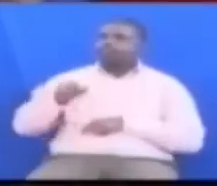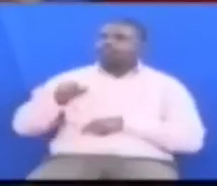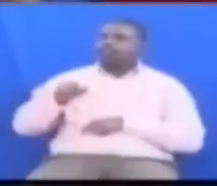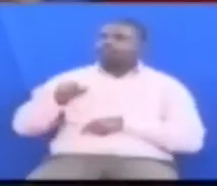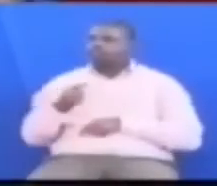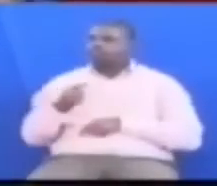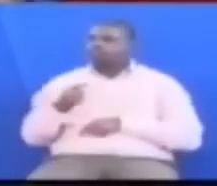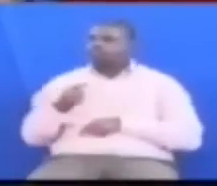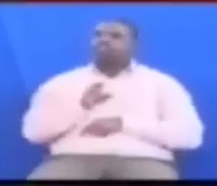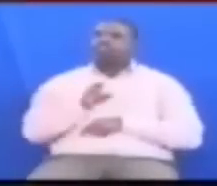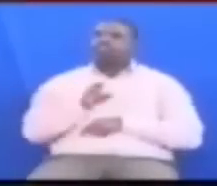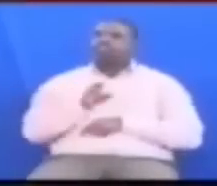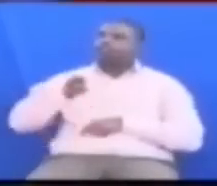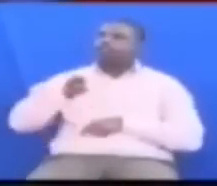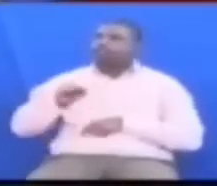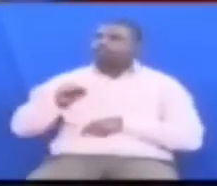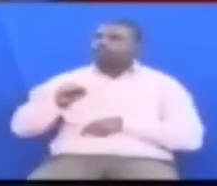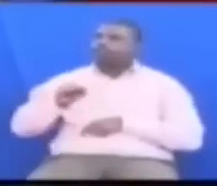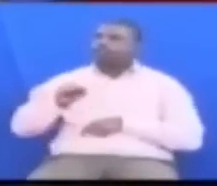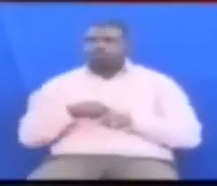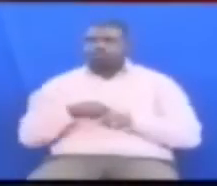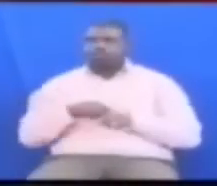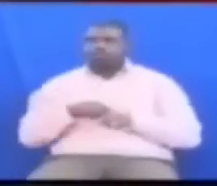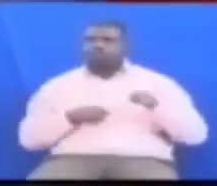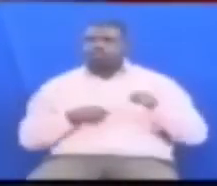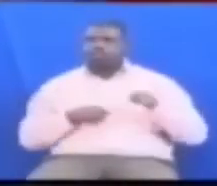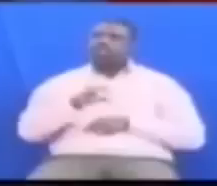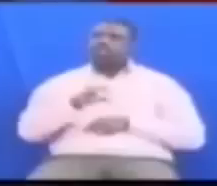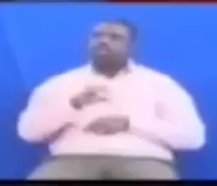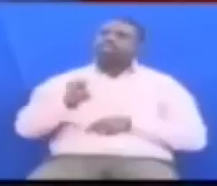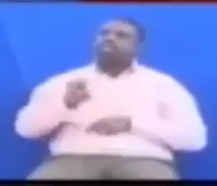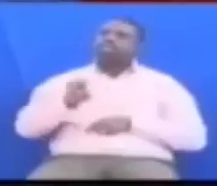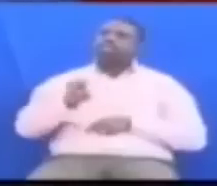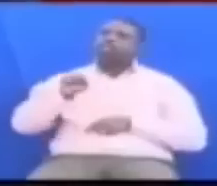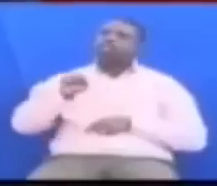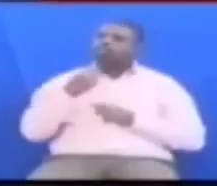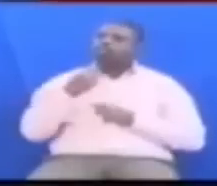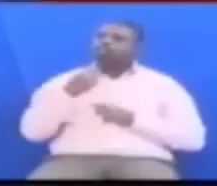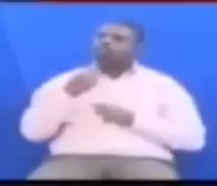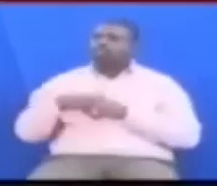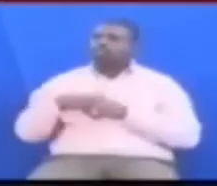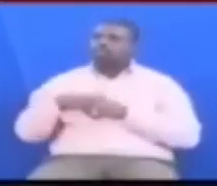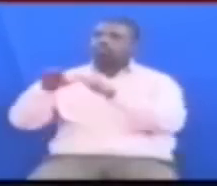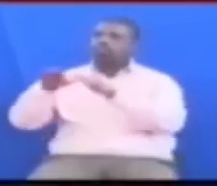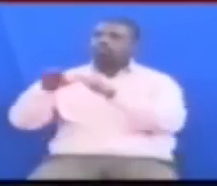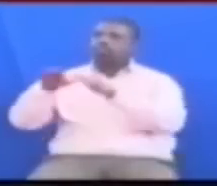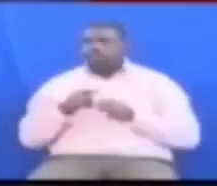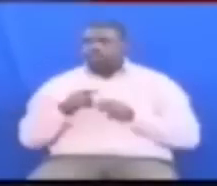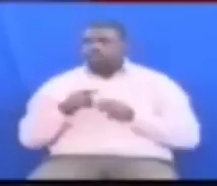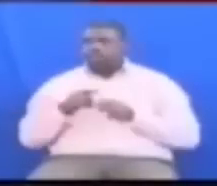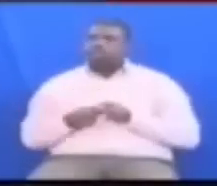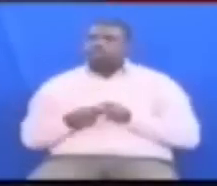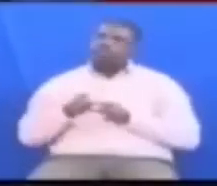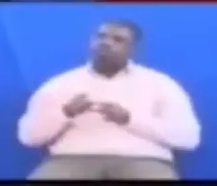Lakini sisi pia kama chama chananchi kafu Kule chamber Yule DC wa chamber Niwai kuzungumza kwenye bunge hili Niwai kuzungumza hapa